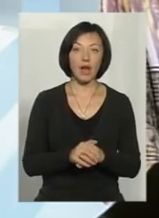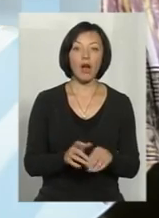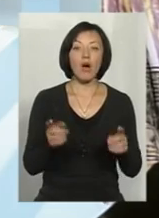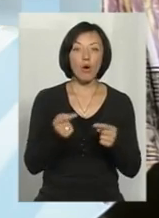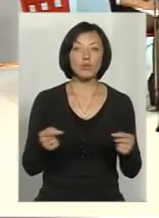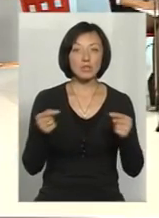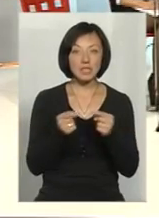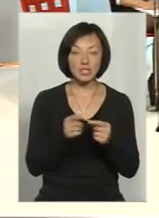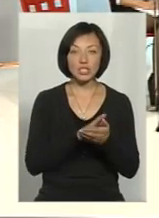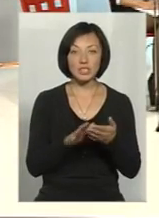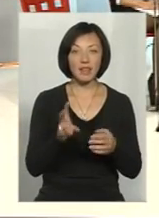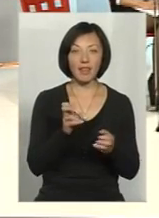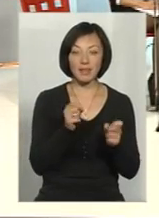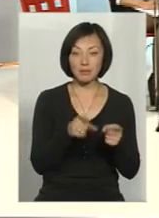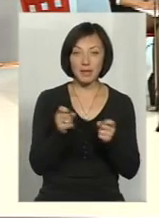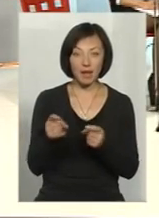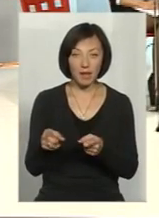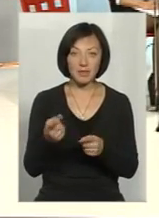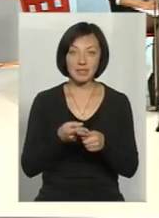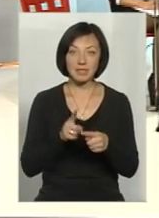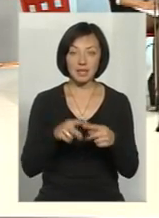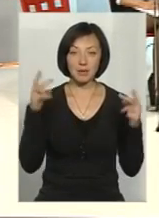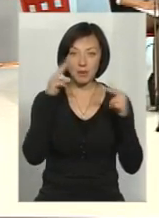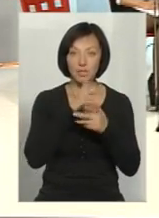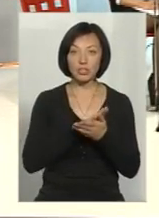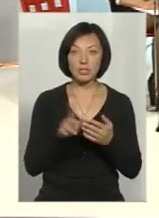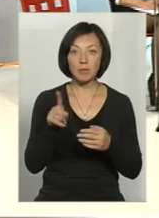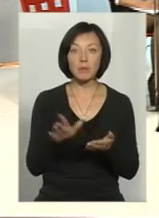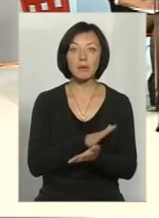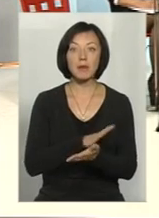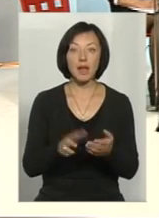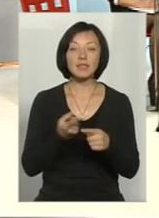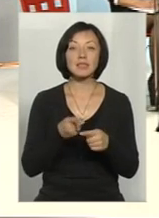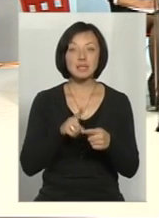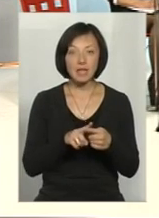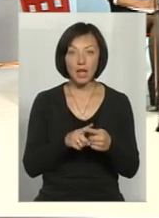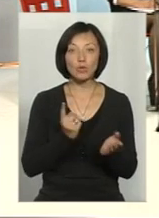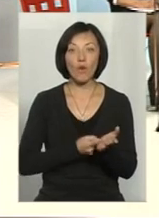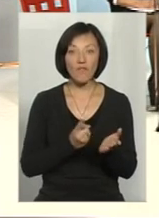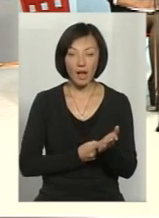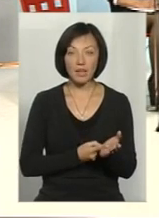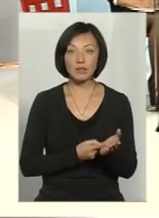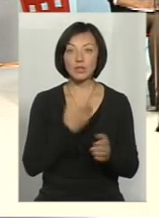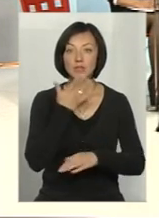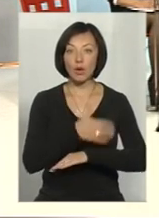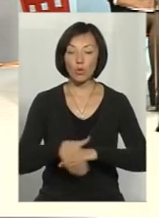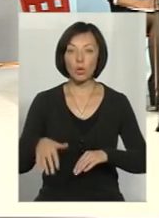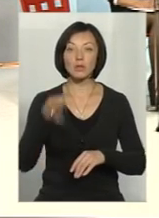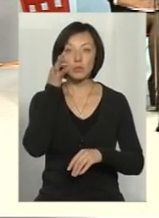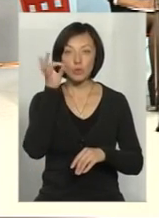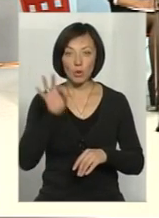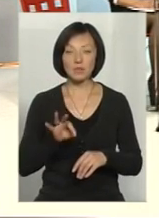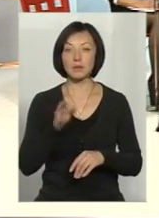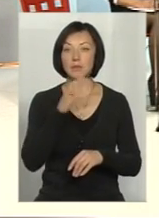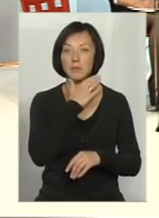говорили чисто там, де не смітять, це неправильно. Чисто там, де прибирають. І це вже доведено із закордонним досвідом.